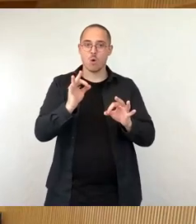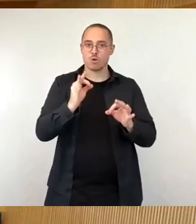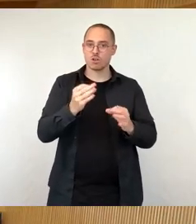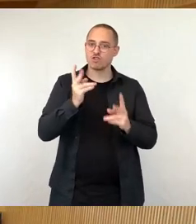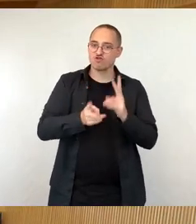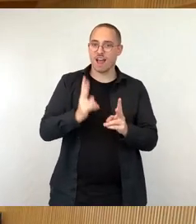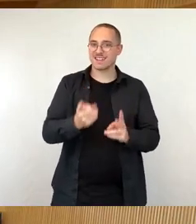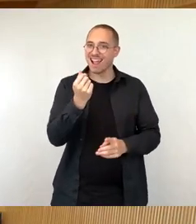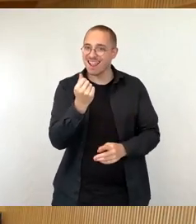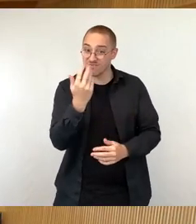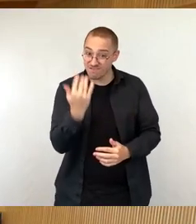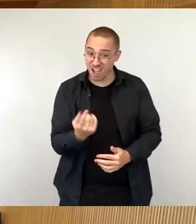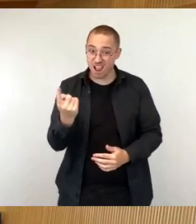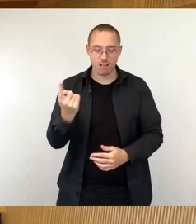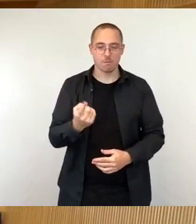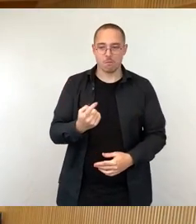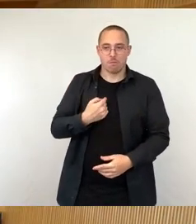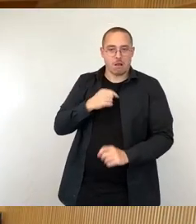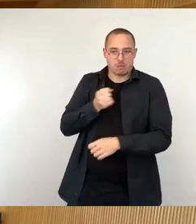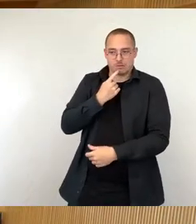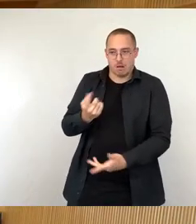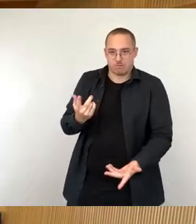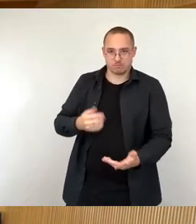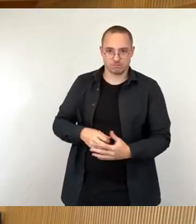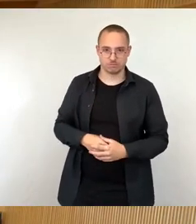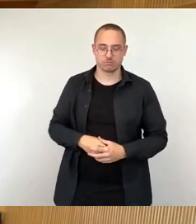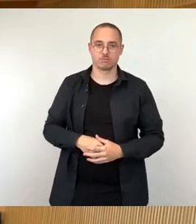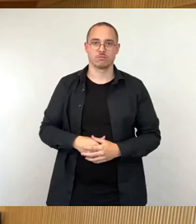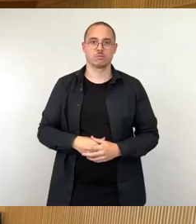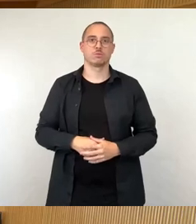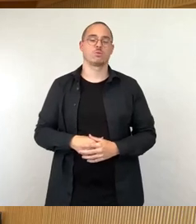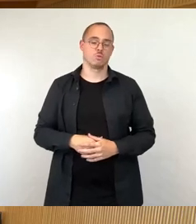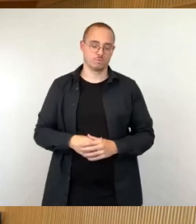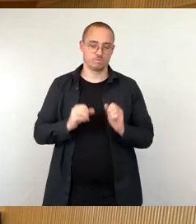So, meine Damen, meine Herren, dann machen wir weiter mit Mündnis 90 Die Grünen. Frau Philus-Jener.